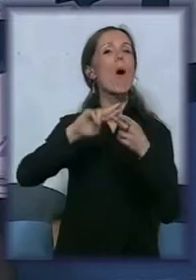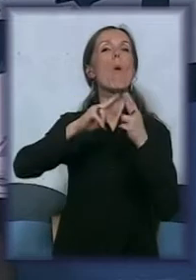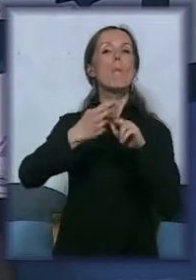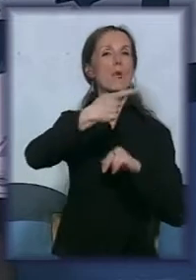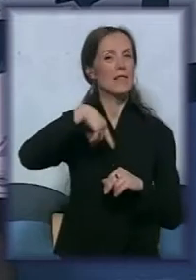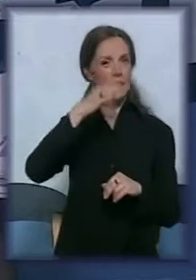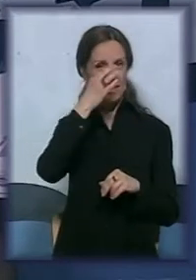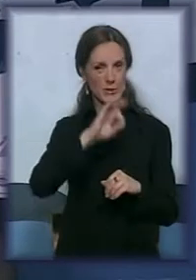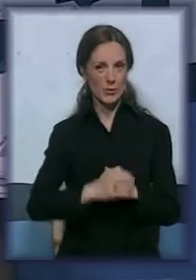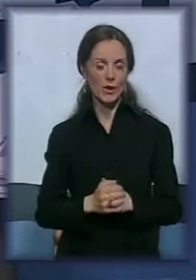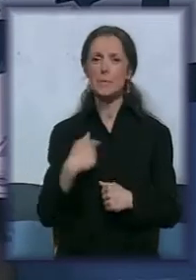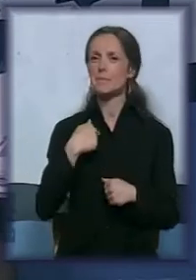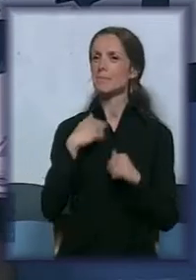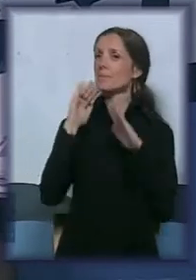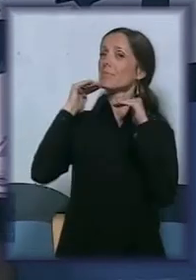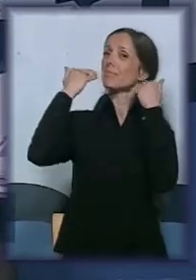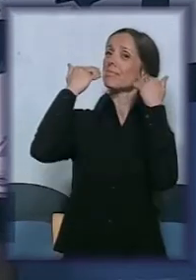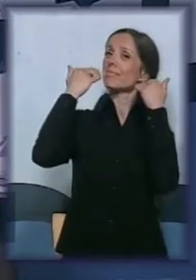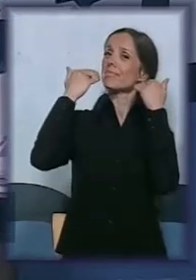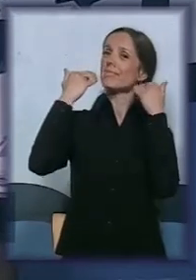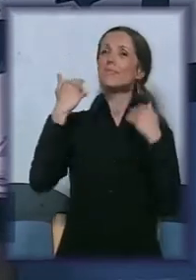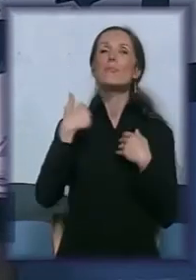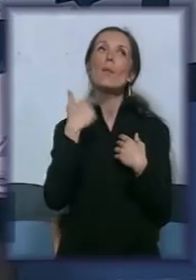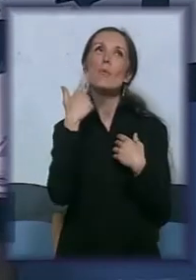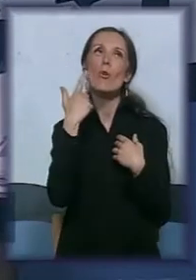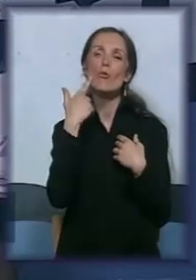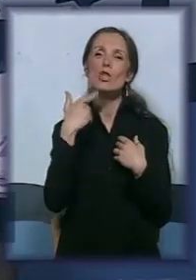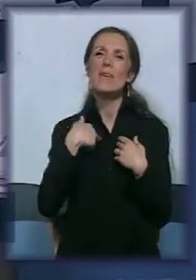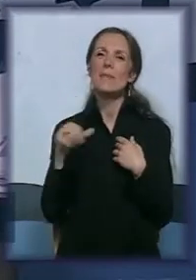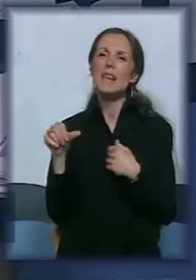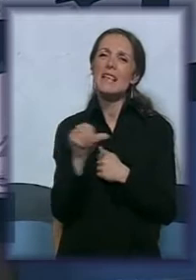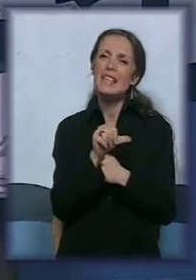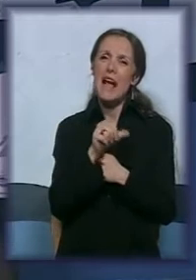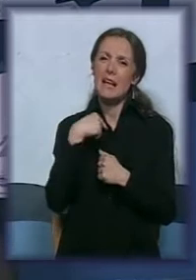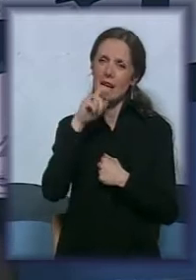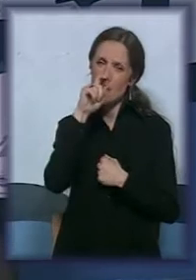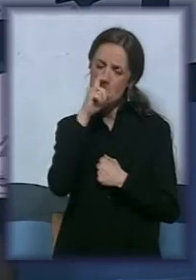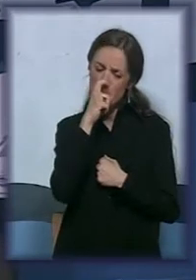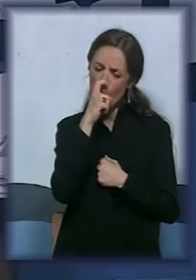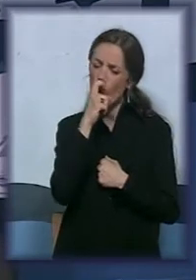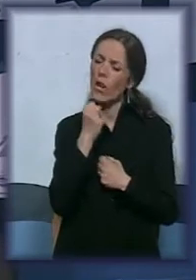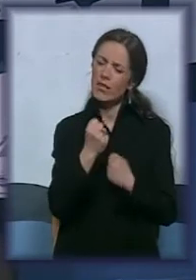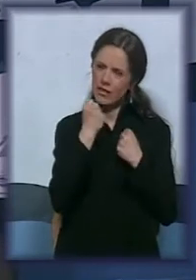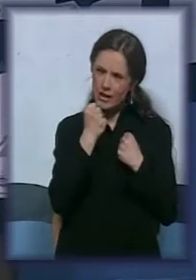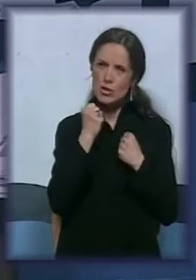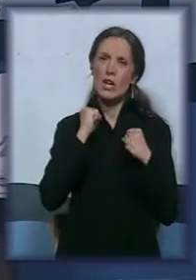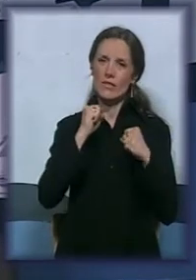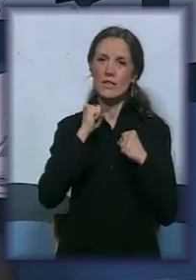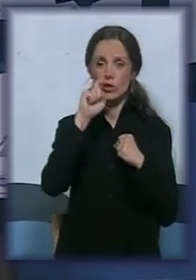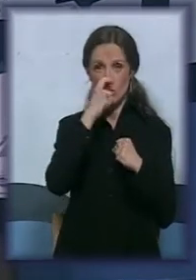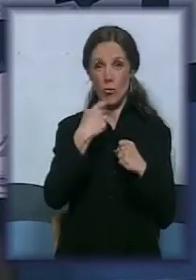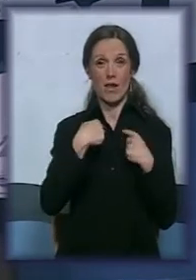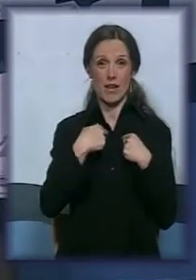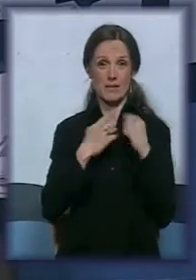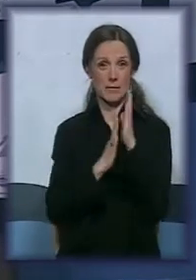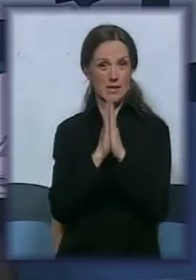Ja sam ovako nasmijena, u stvari pokušavam da sakrijem bol koji trenutno trpim i on je veoma težak i fizički je. Ja sam